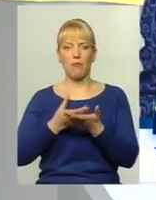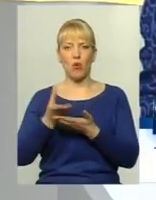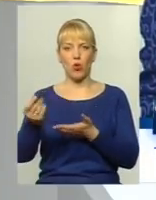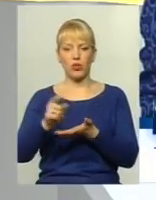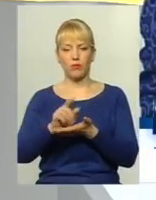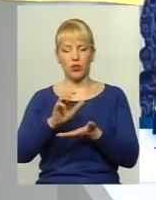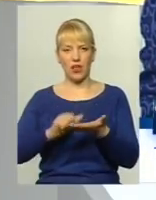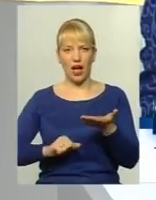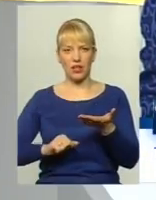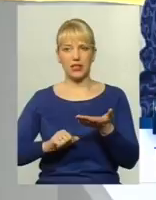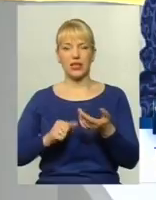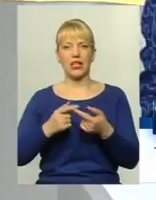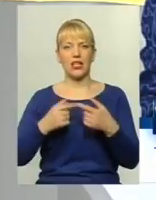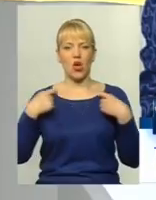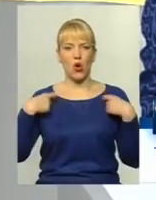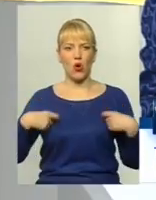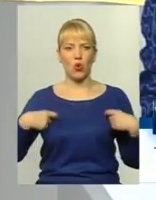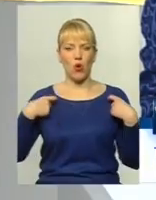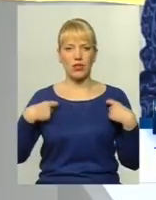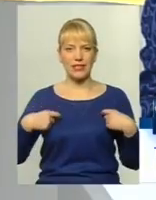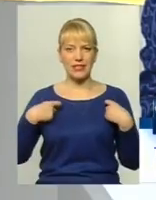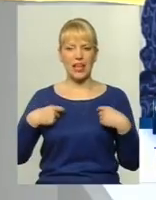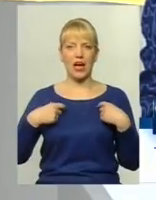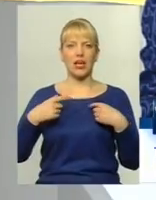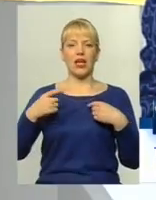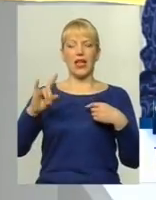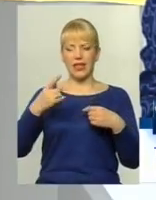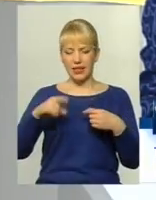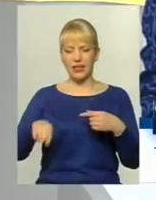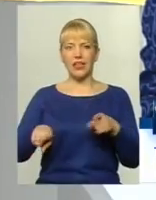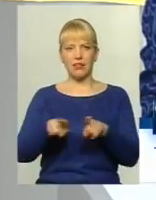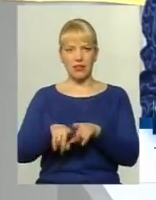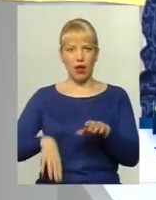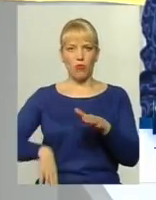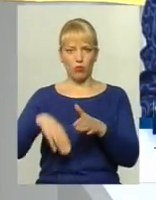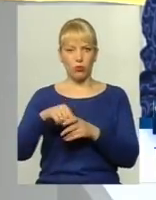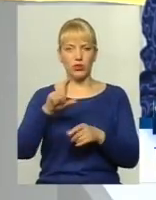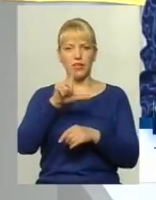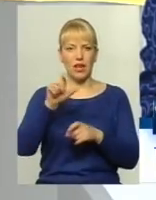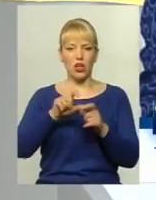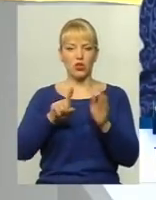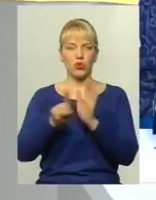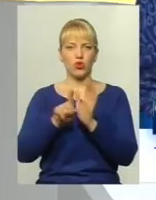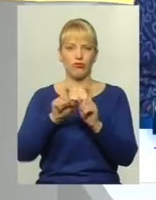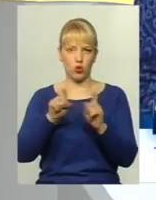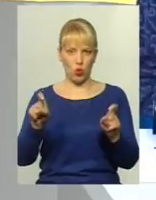рюкзаком, шарайчик, як попало, і він платить 3,50, там, і тому подібне. Так, це відповідь того вже.